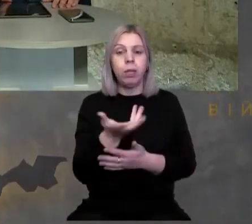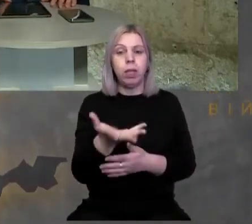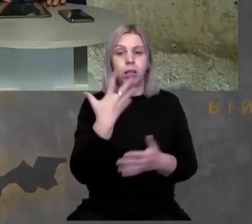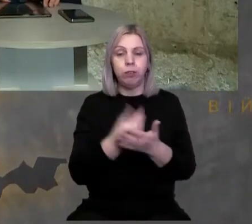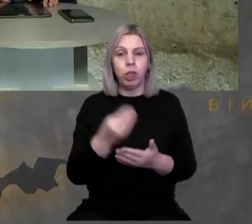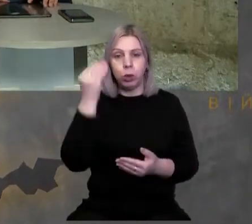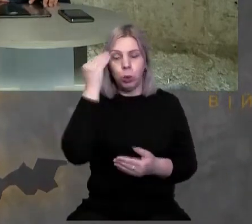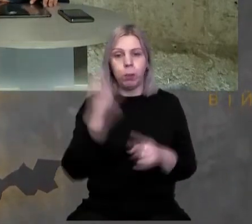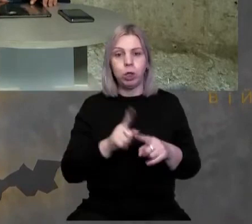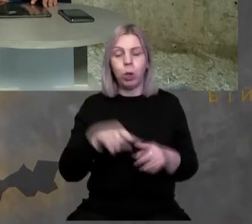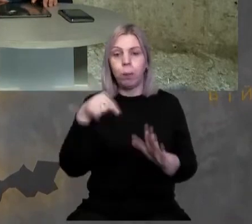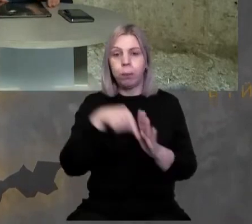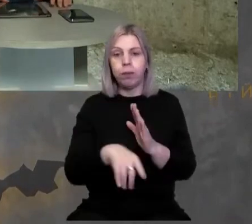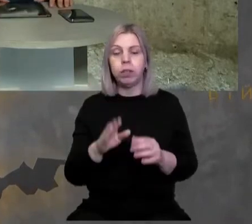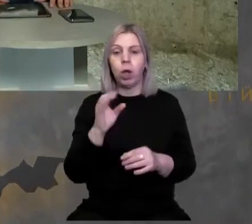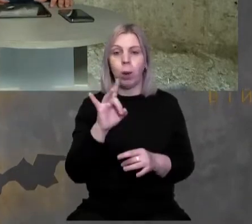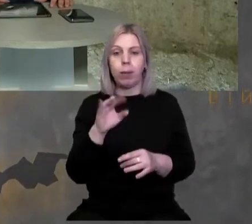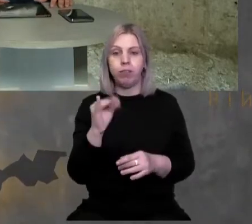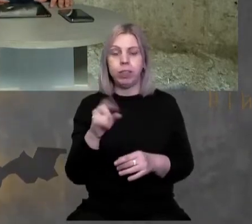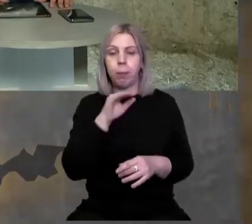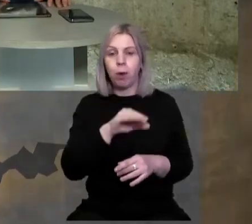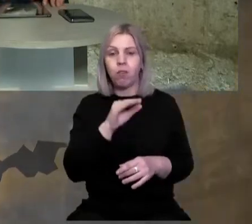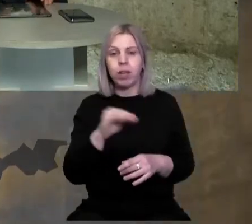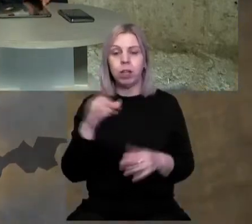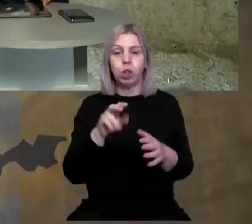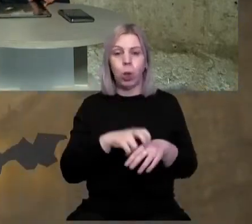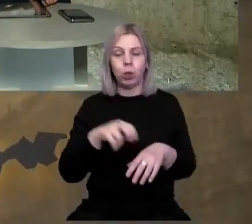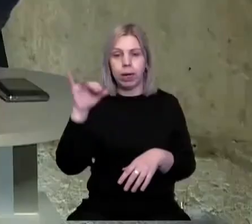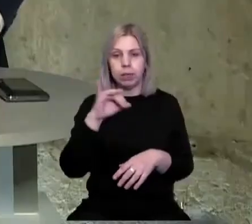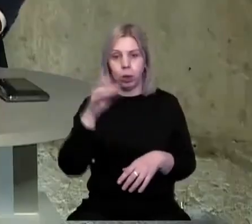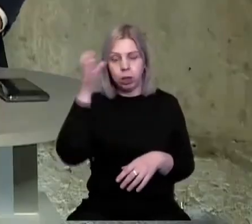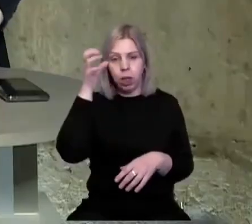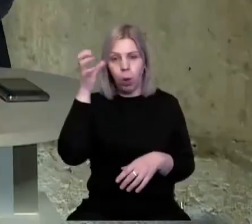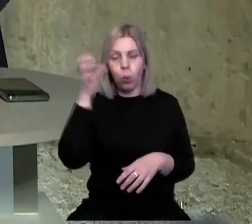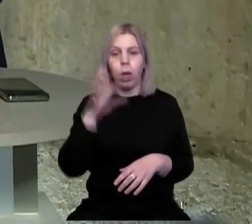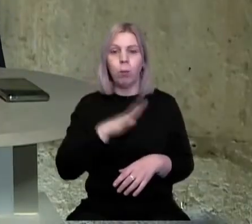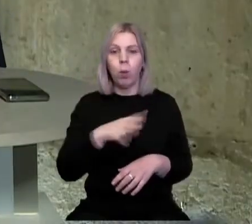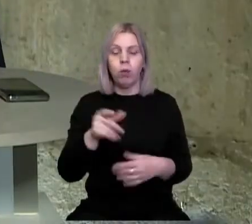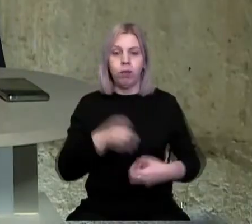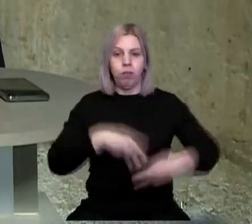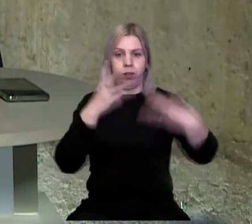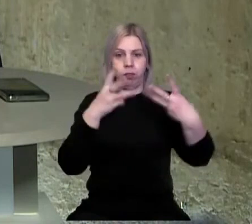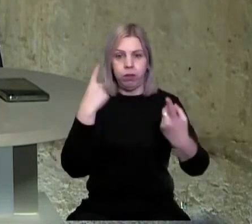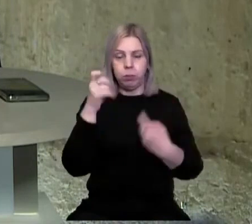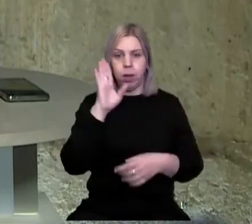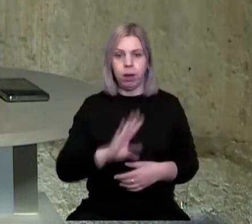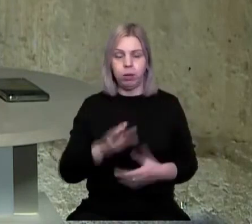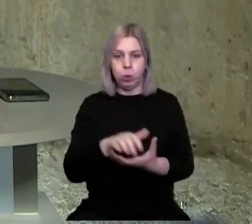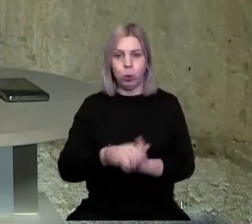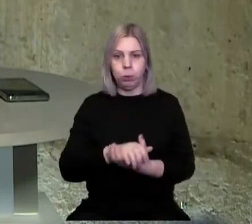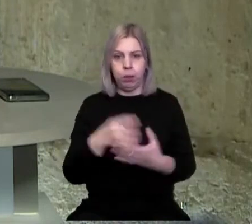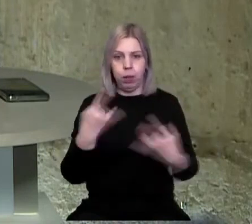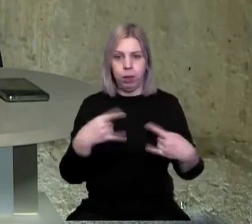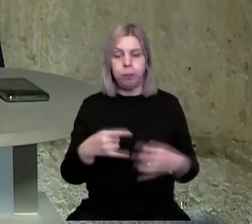думкою з цього приводу. Роман Офіцинський, професор, доктор історичних наук, був в ефірі інформаційного ранку «Суспільна спротив».